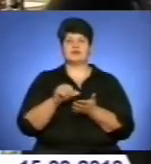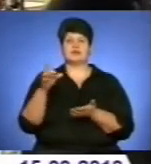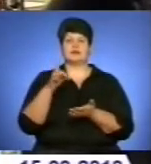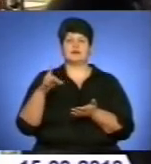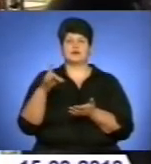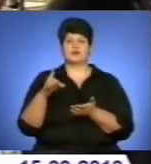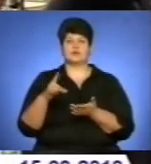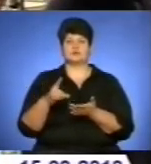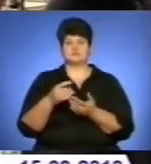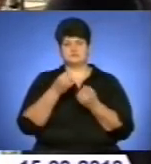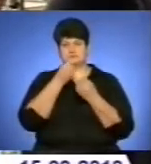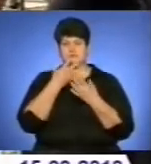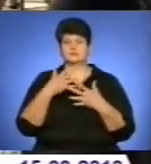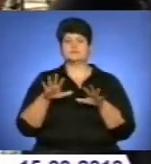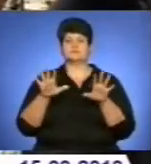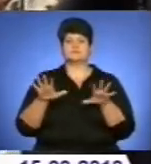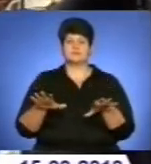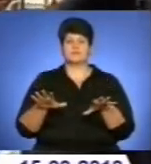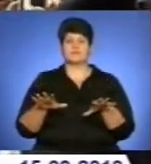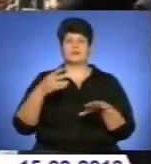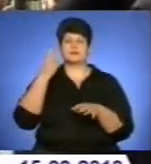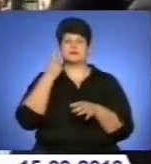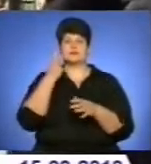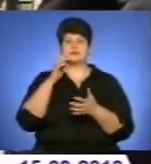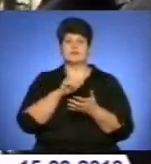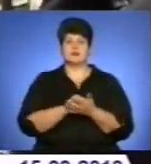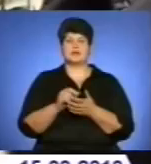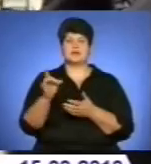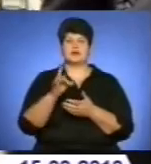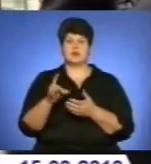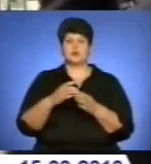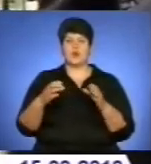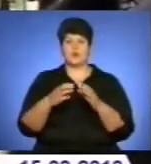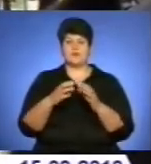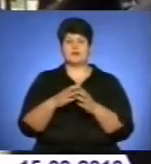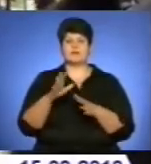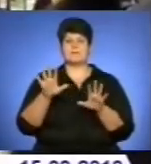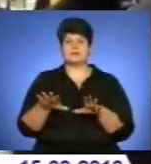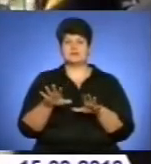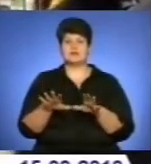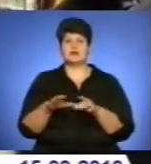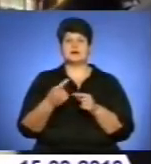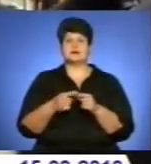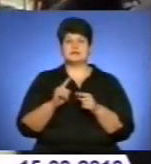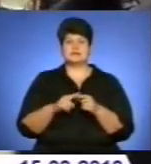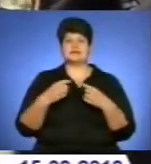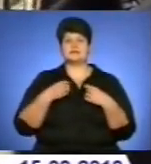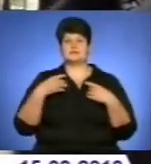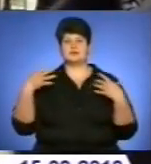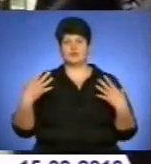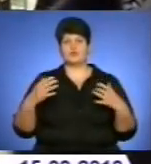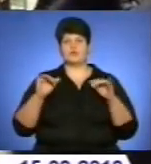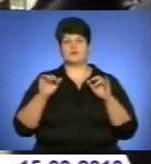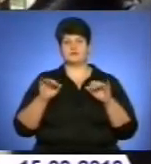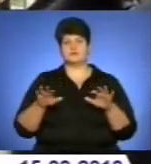це вже сьогодні 10-й раз. Ми щорічно беремо участь, беремо участь як і в конкурсі обласного значення, так і в всеукраїнських